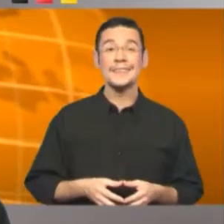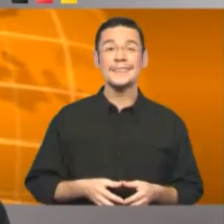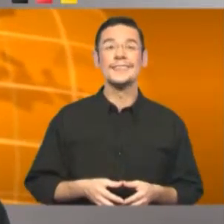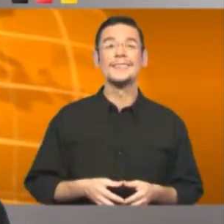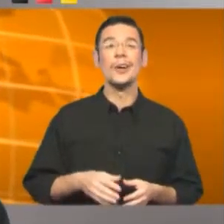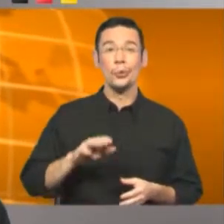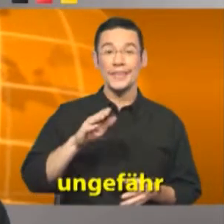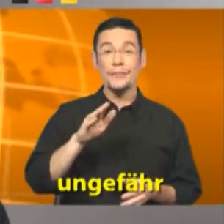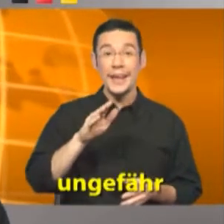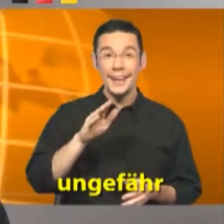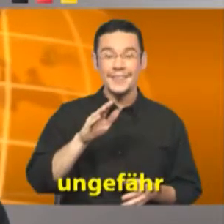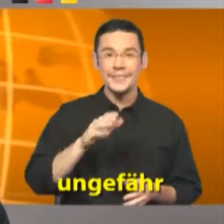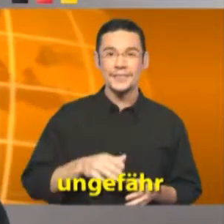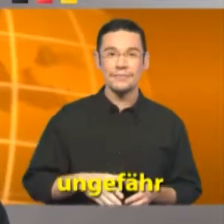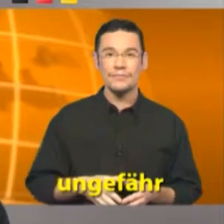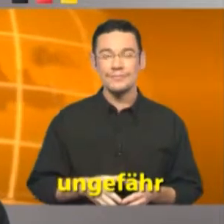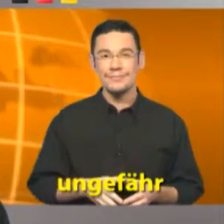da ist ungefähr.